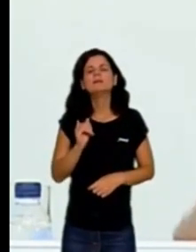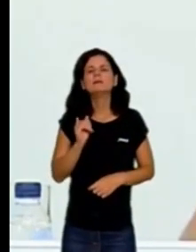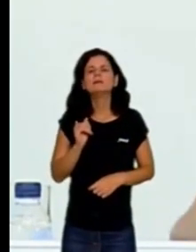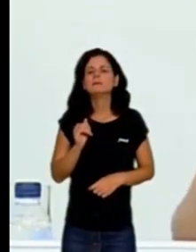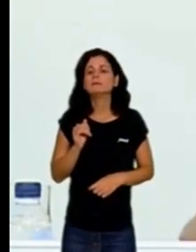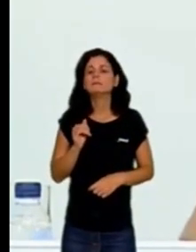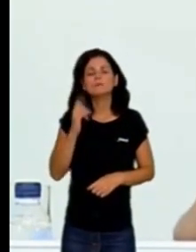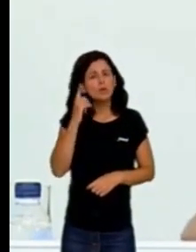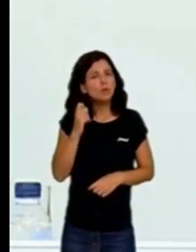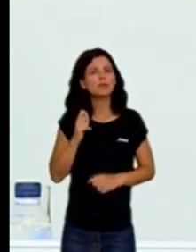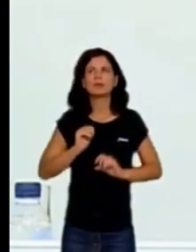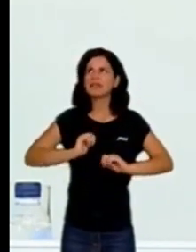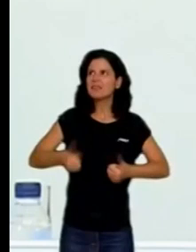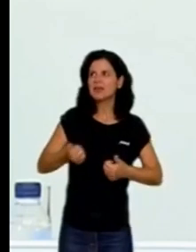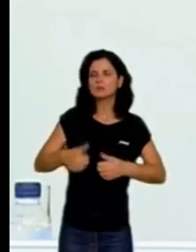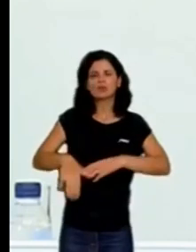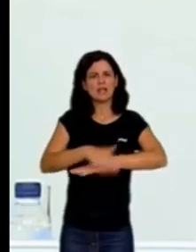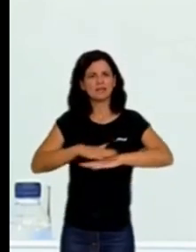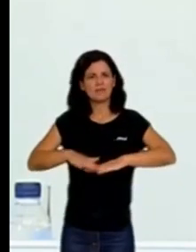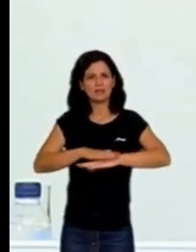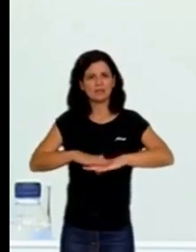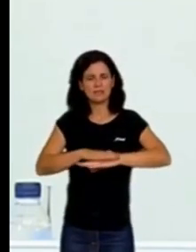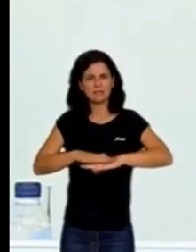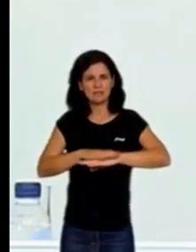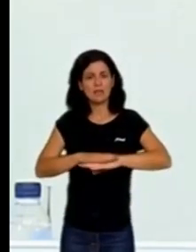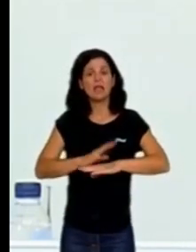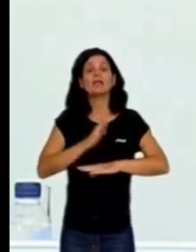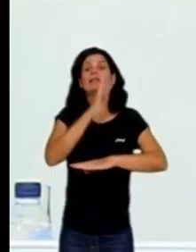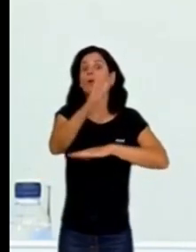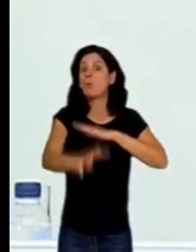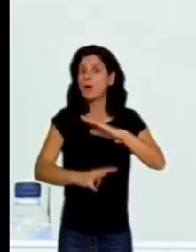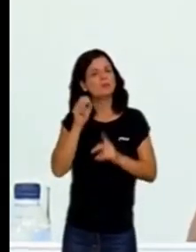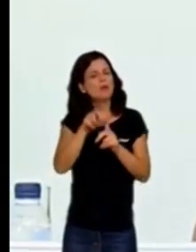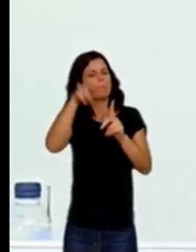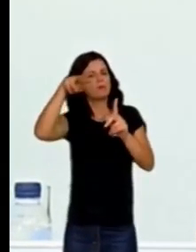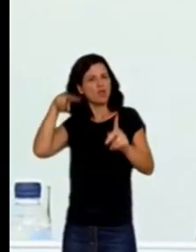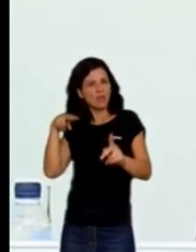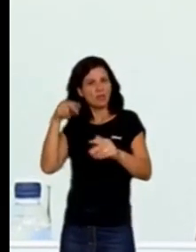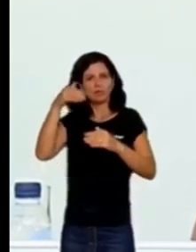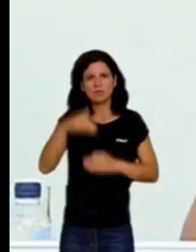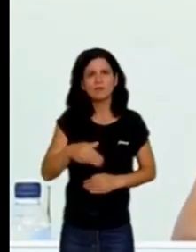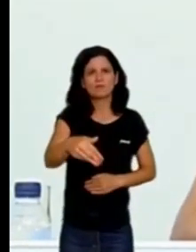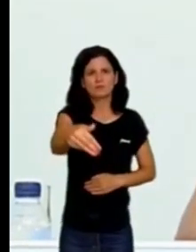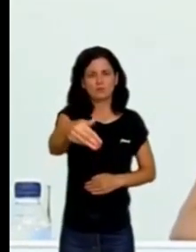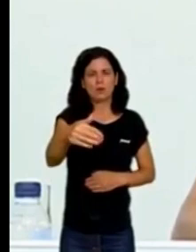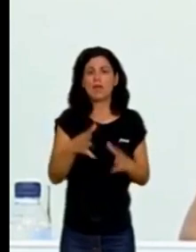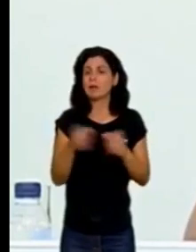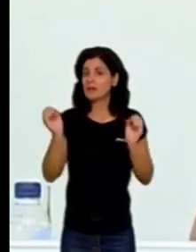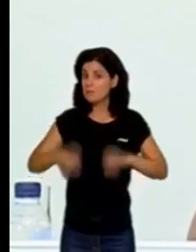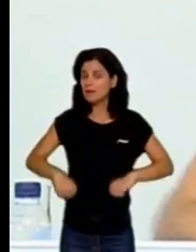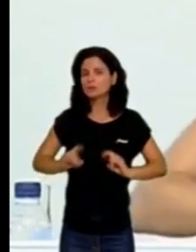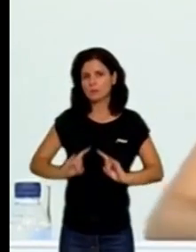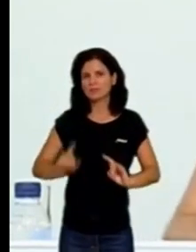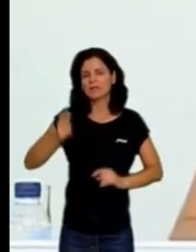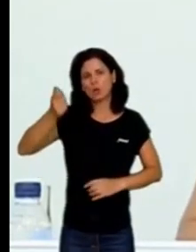del pròxim govern del botànic que hi serà de les pròximes eleccions. Aquest pacte del botànic que, com dic ahir,